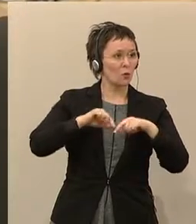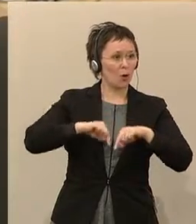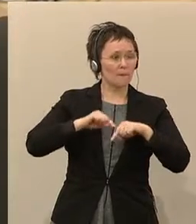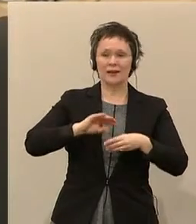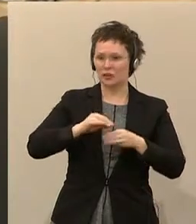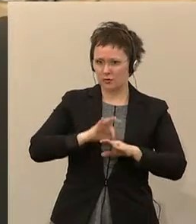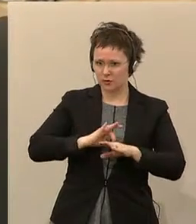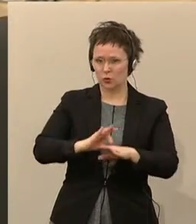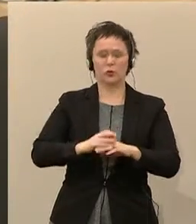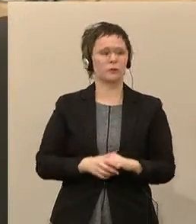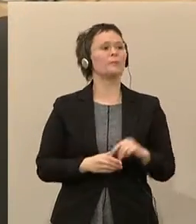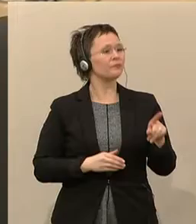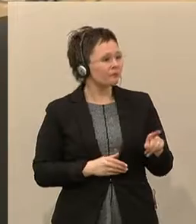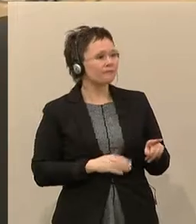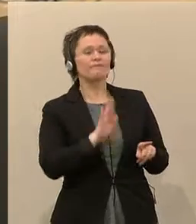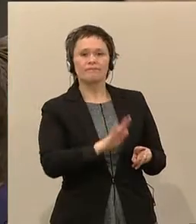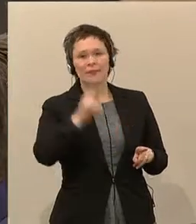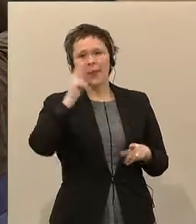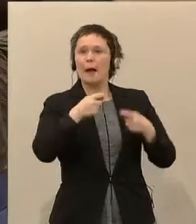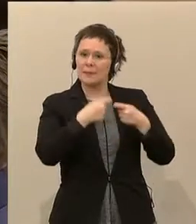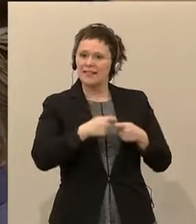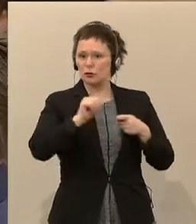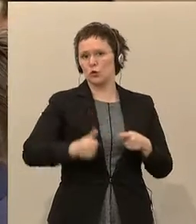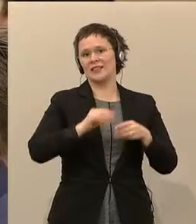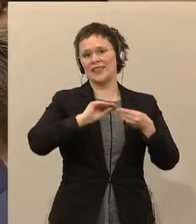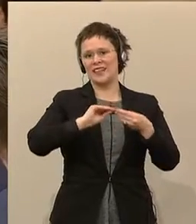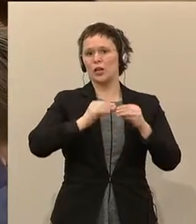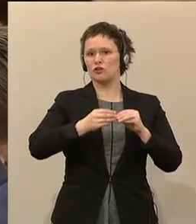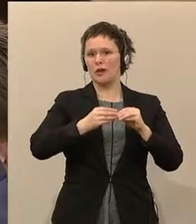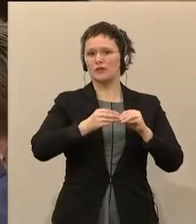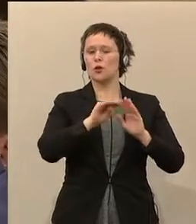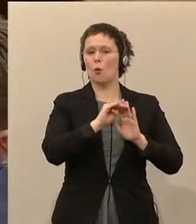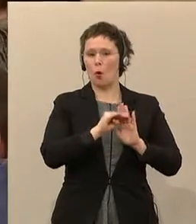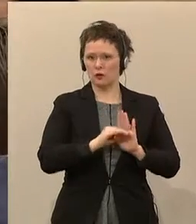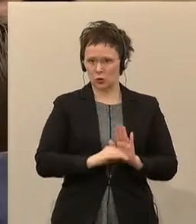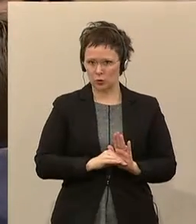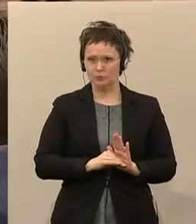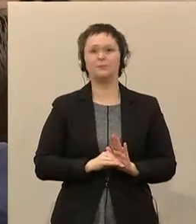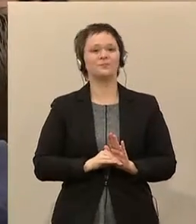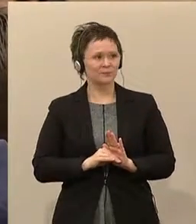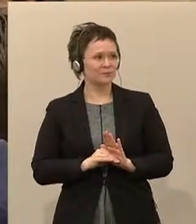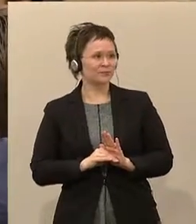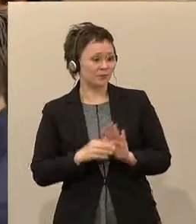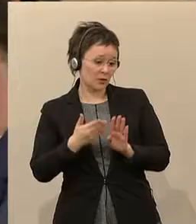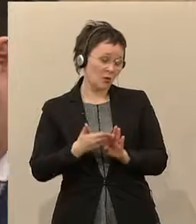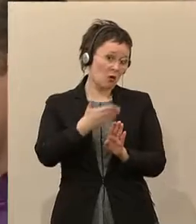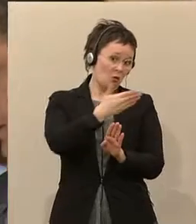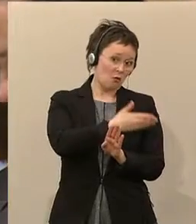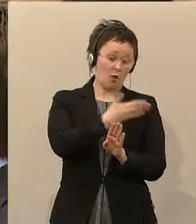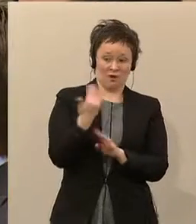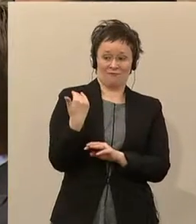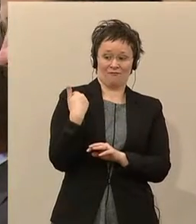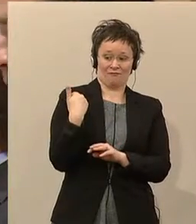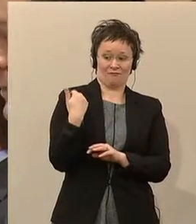Herr Präsident, danke für die Wortmeldung zur Geschäftsordnung. Es wurde soeben vom Rednerpult, aber auch in einer Erklärung, es wird hier der